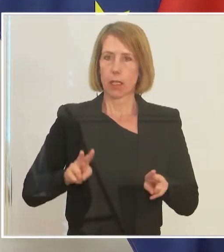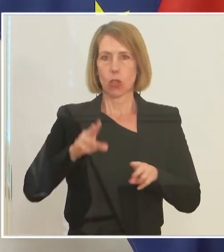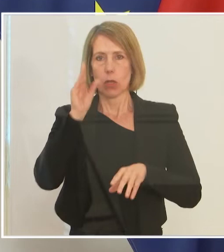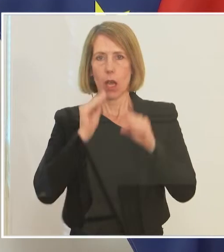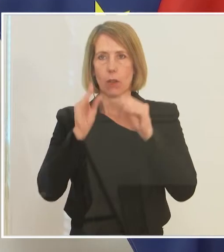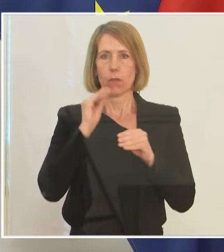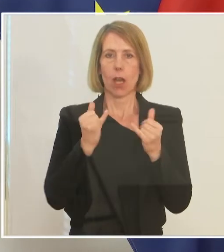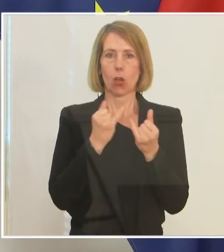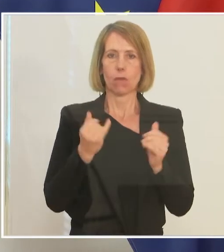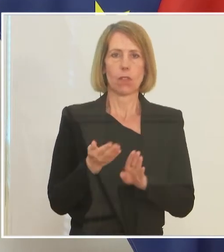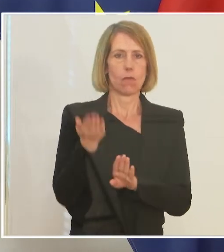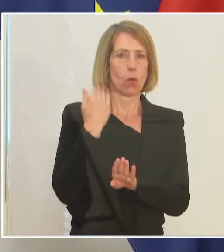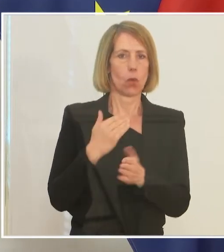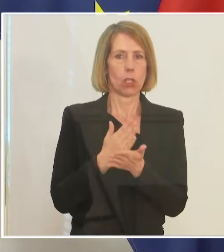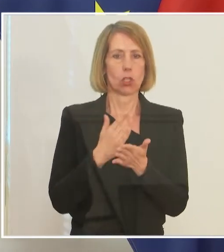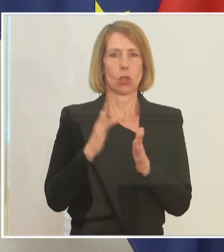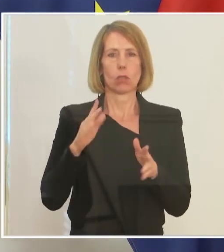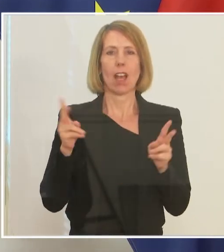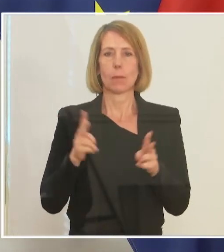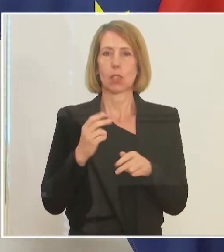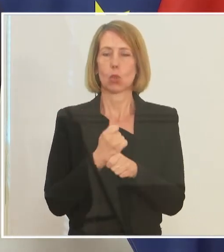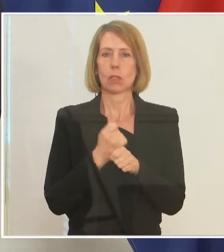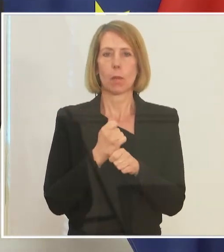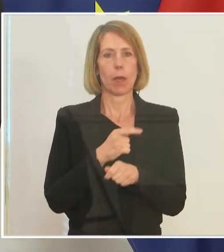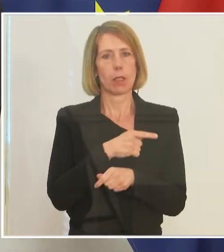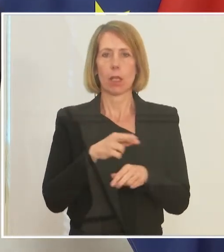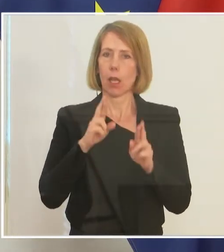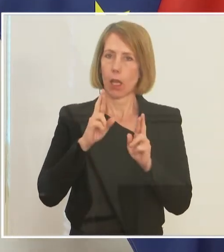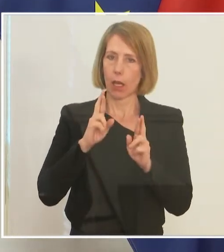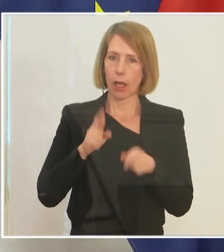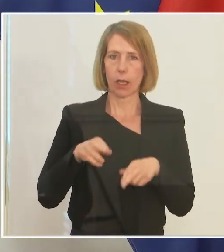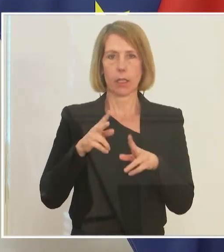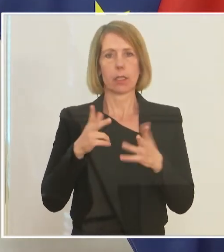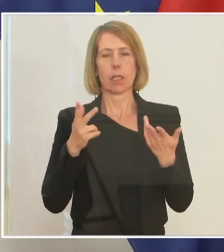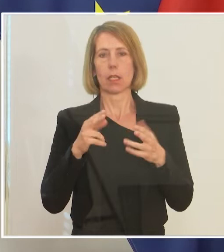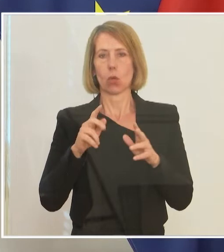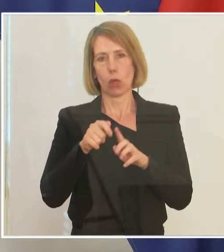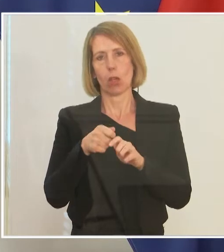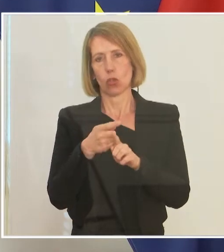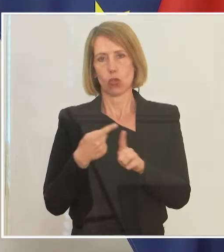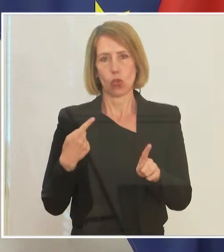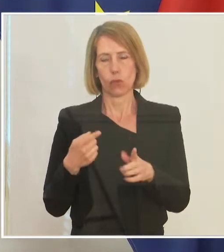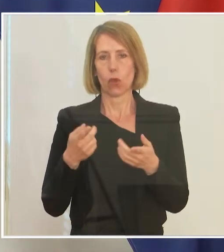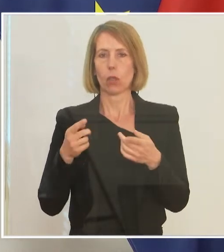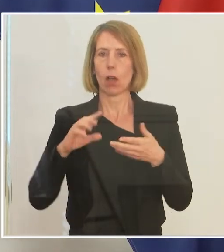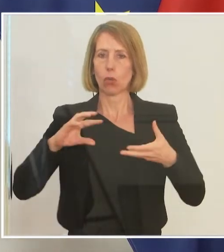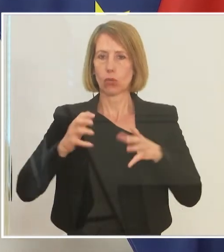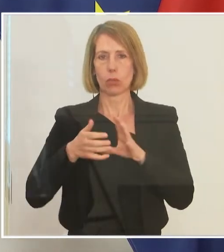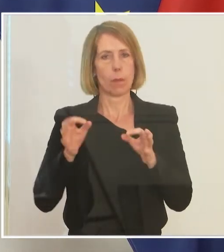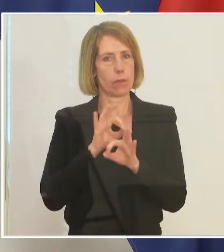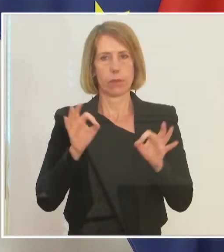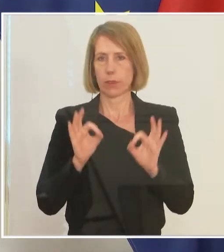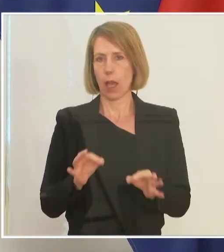die man auch früher mit der Kurzarbeit gemacht wird, richtig, also die Schlussfolgerungen daraus zusammengefasst. Es ist